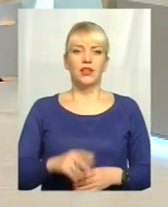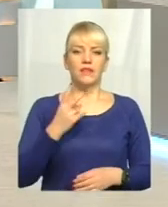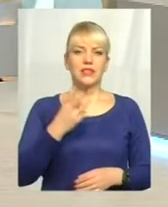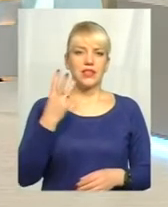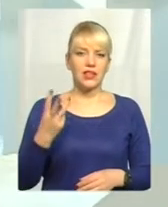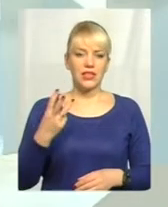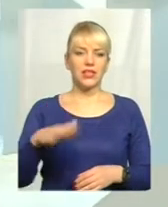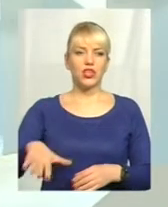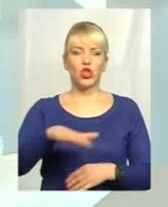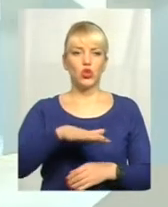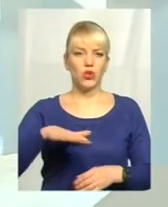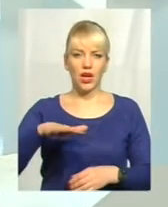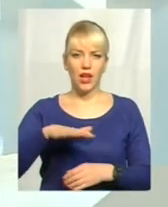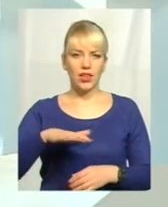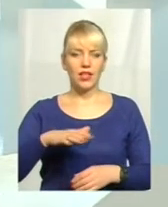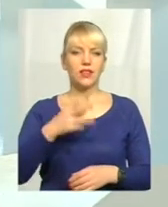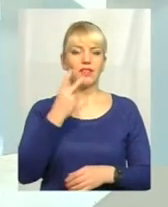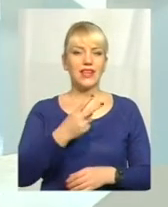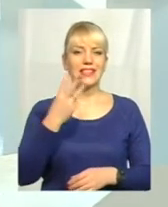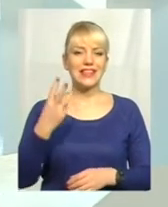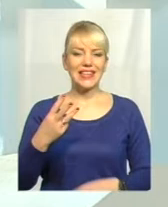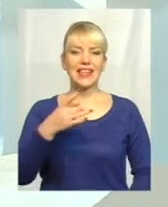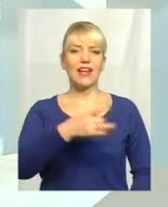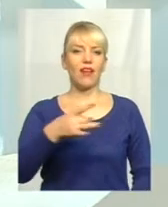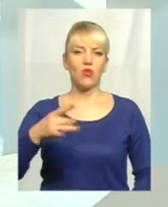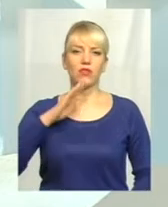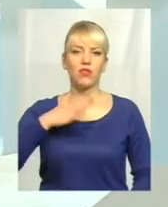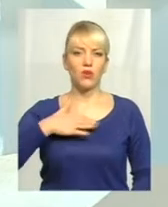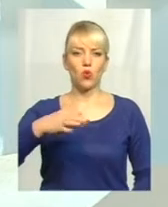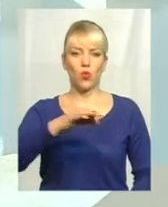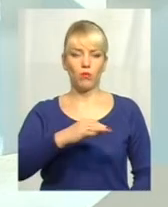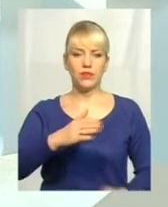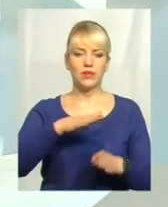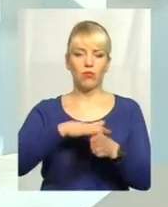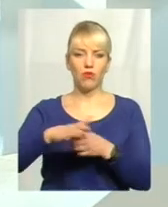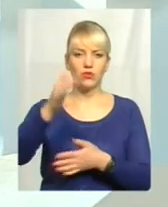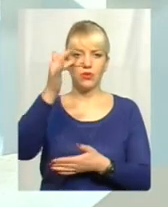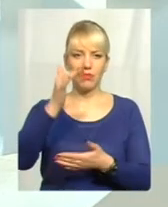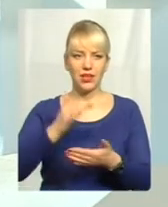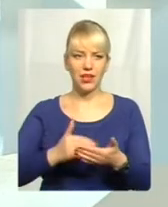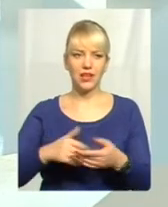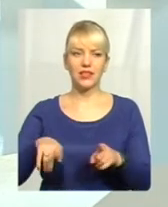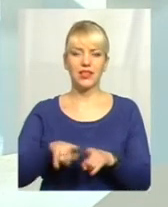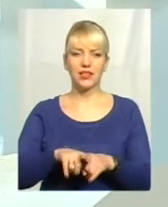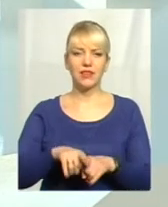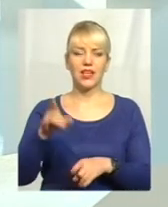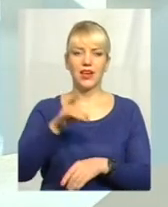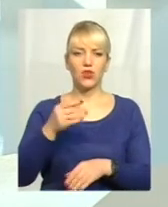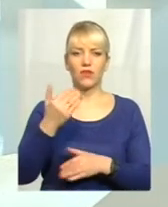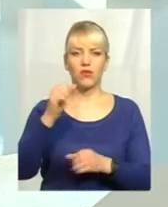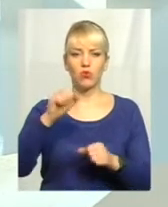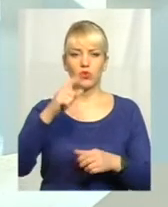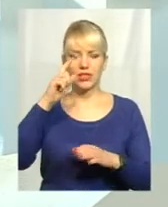районах нашої області. Повністю паралік таких районів ви можете